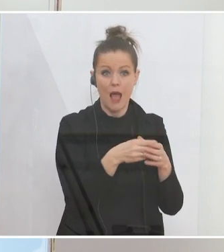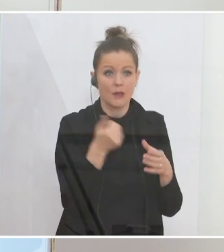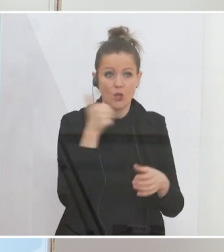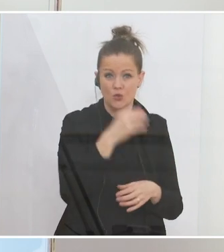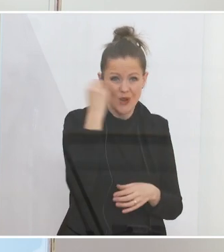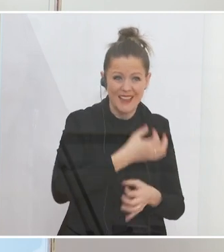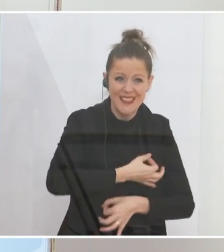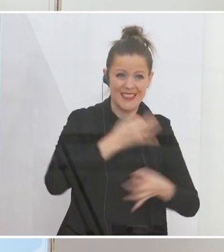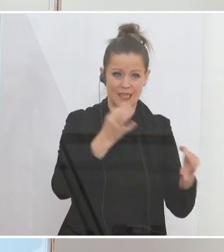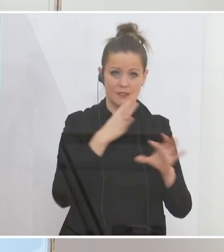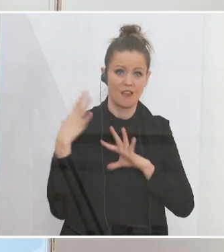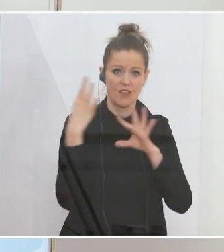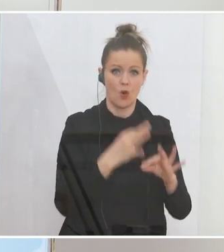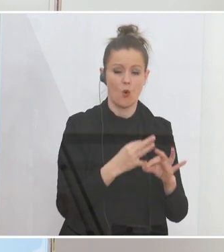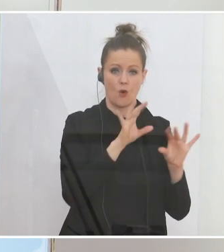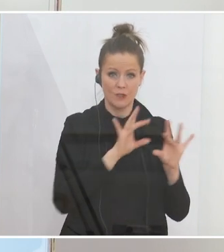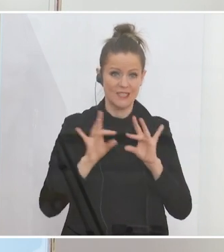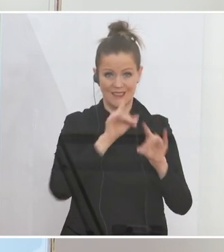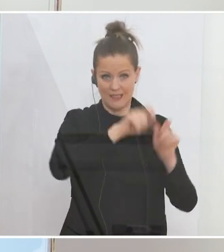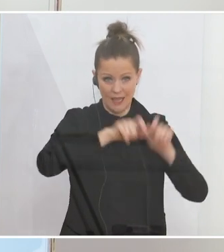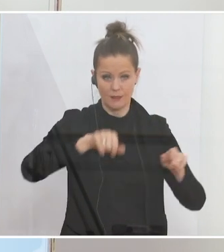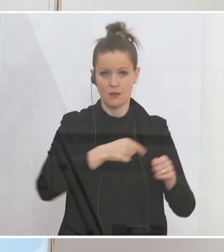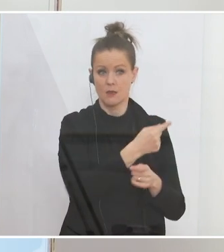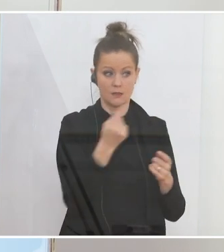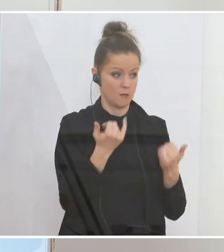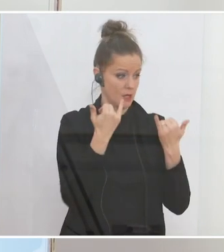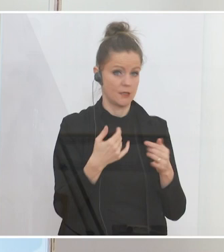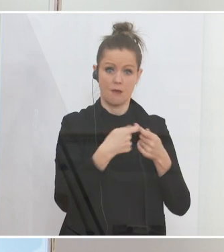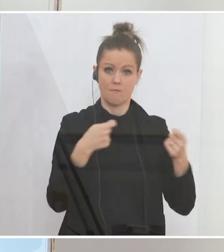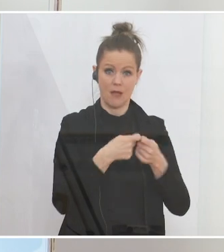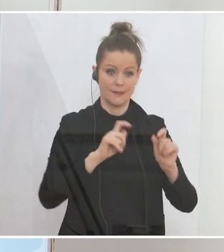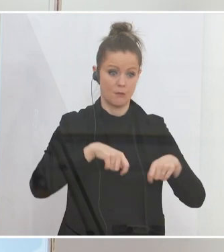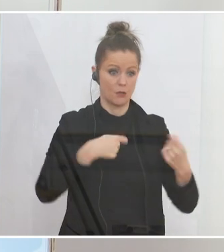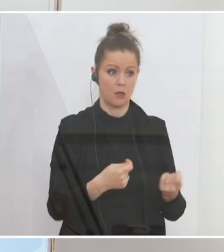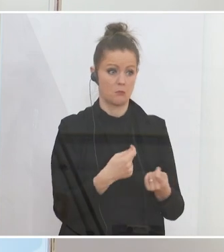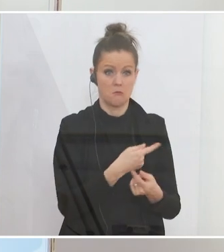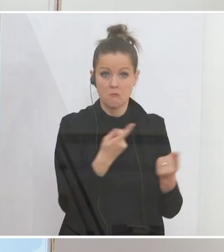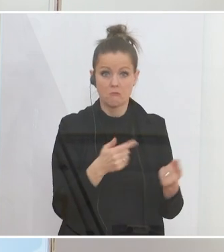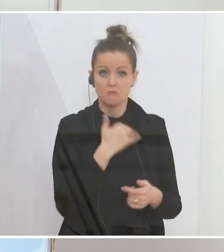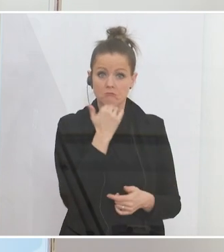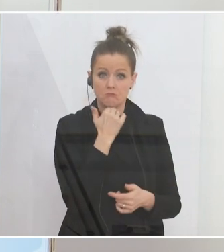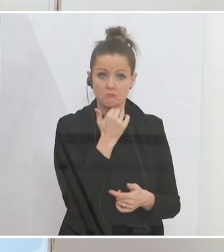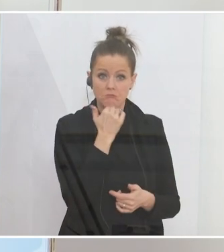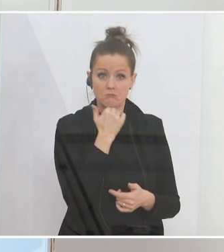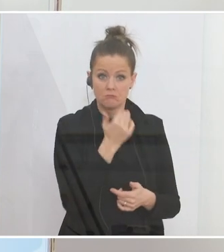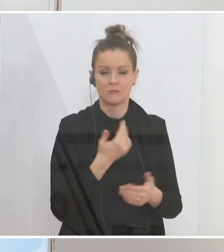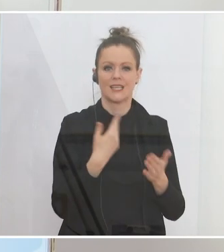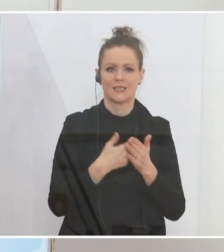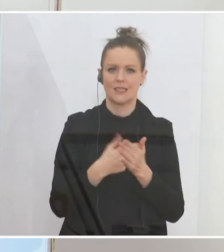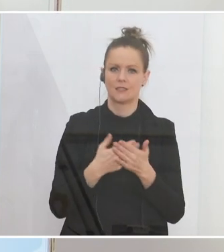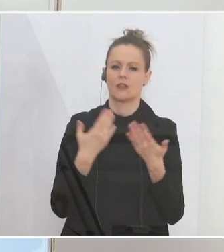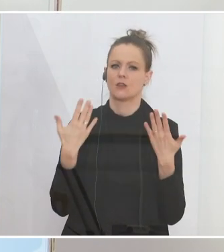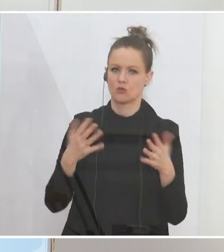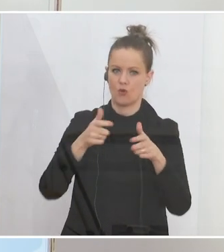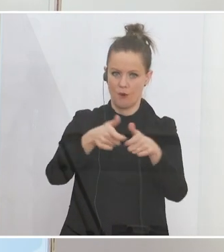Wiederholungstäter, für die die Maßnahmen, die wir derzeit im gesetzlichen Rahmen vorgesehen haben, nicht reichen. Daher eben dieses